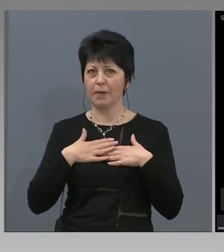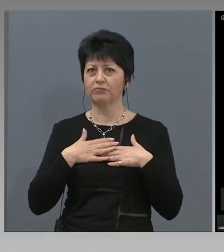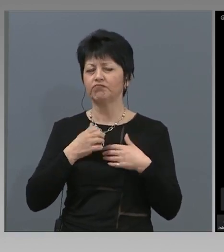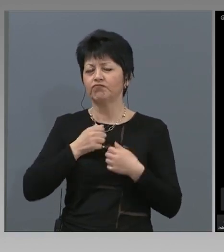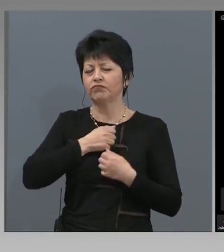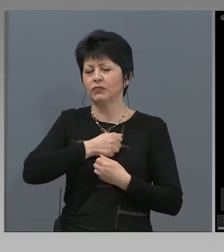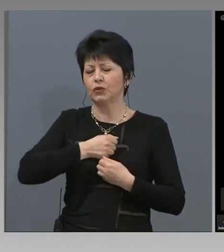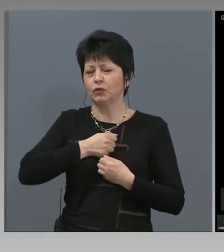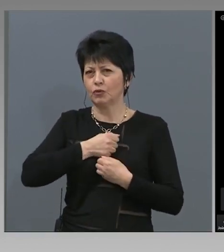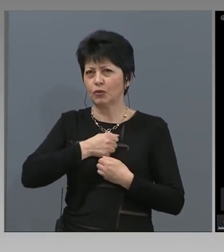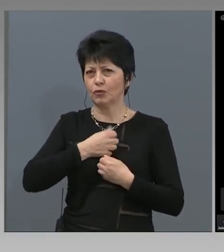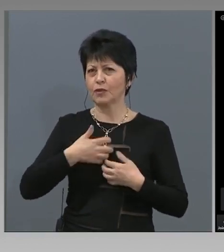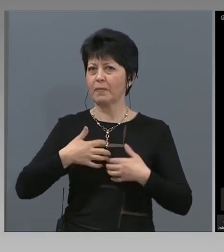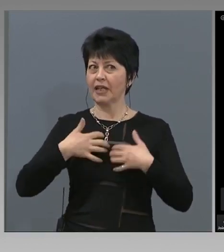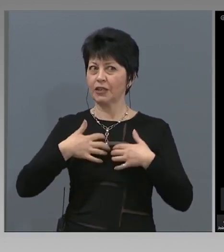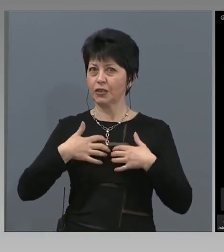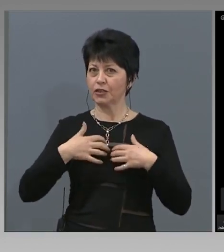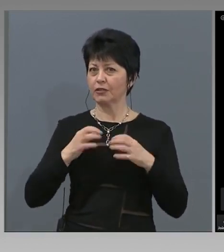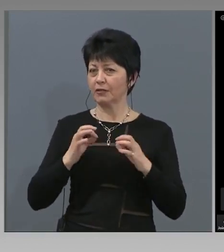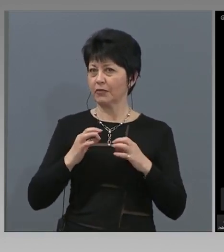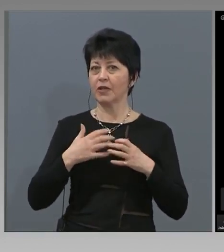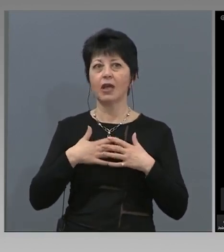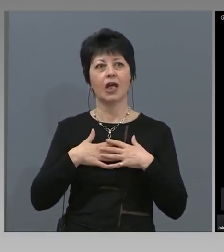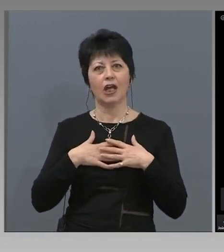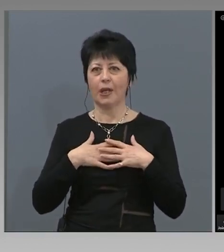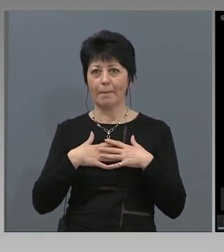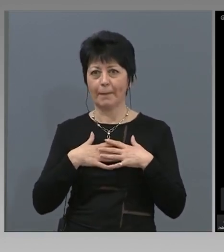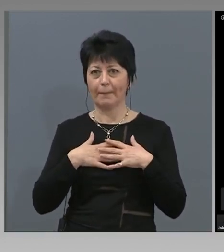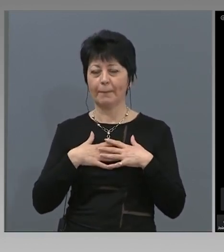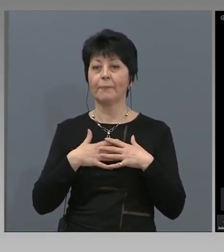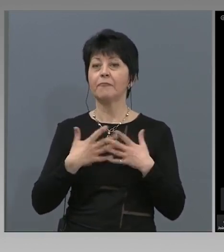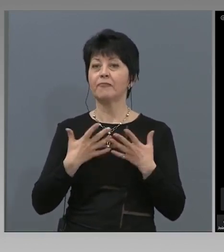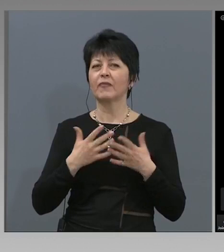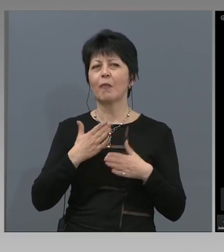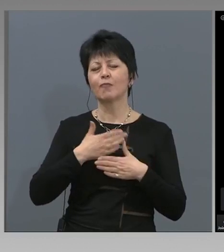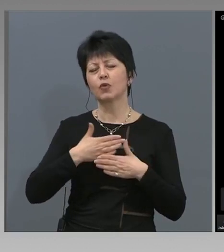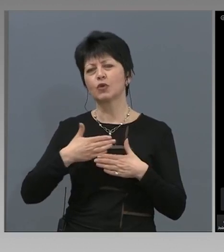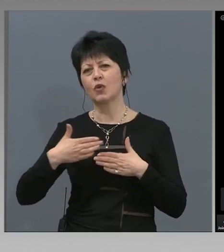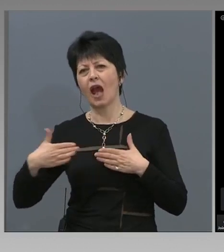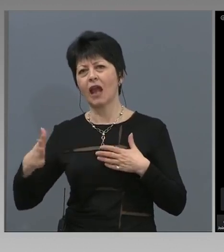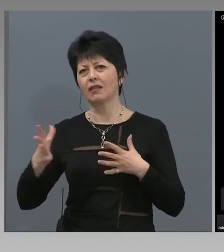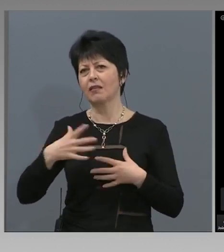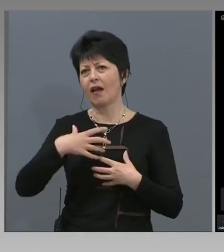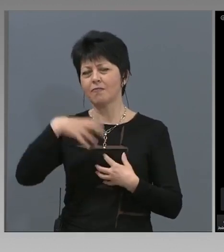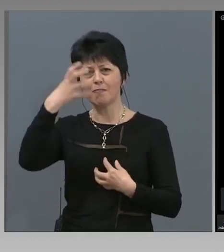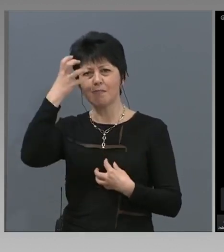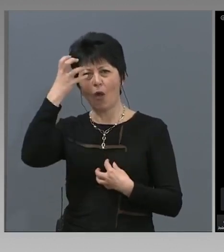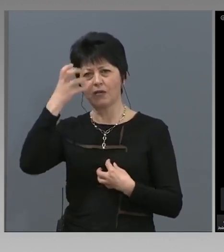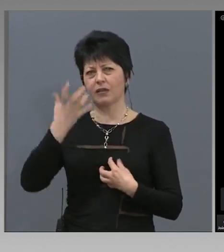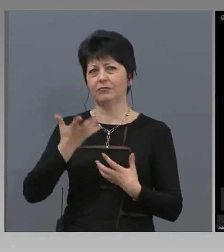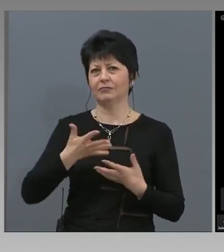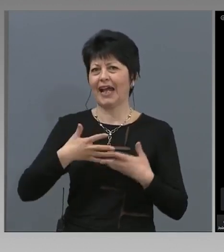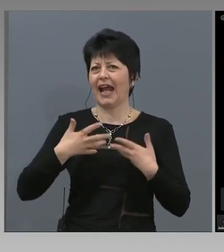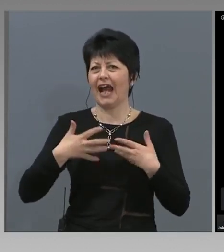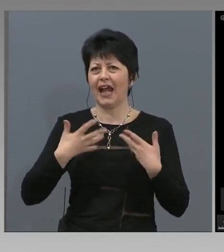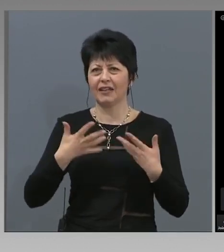дишане, имам, постоянна болка няма, поседяване на устите няма, гадене няма,